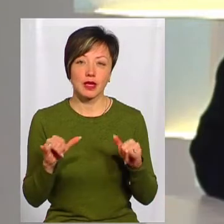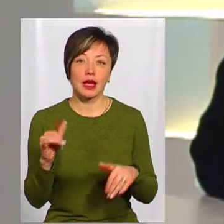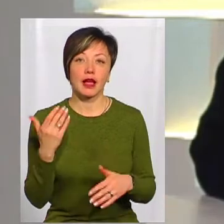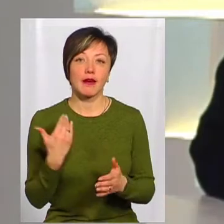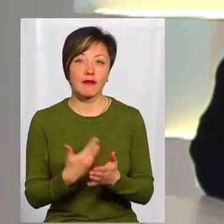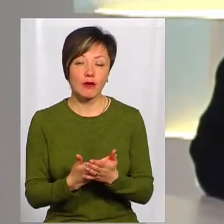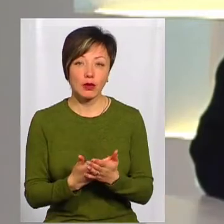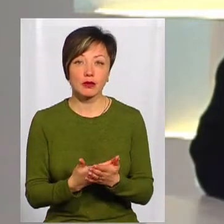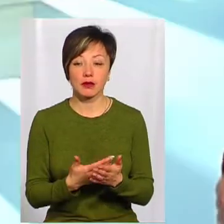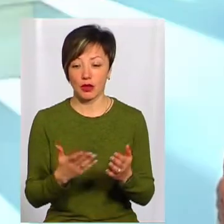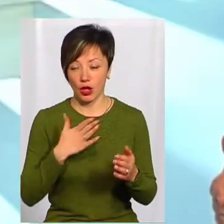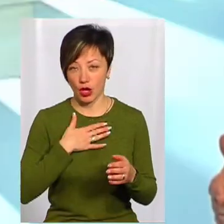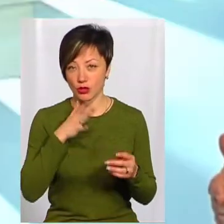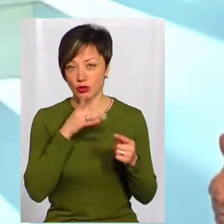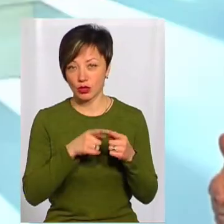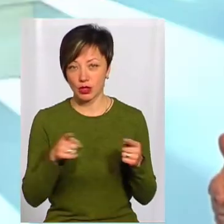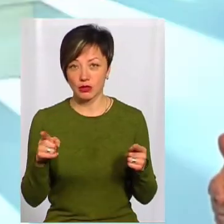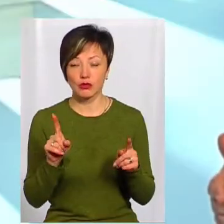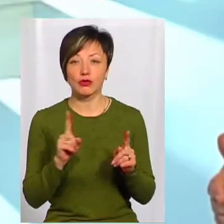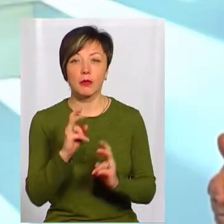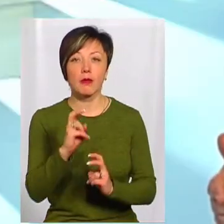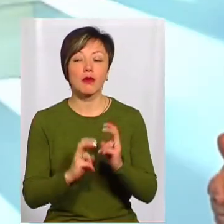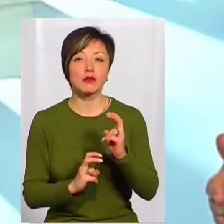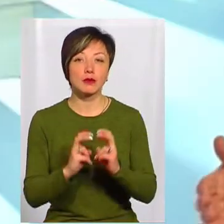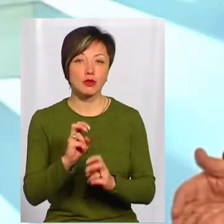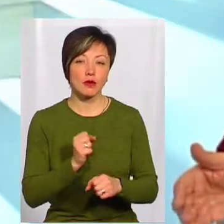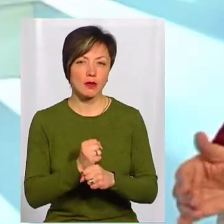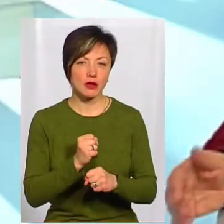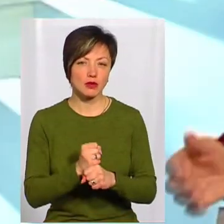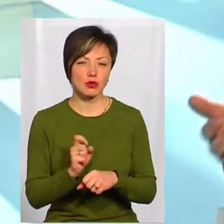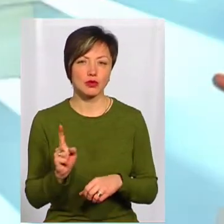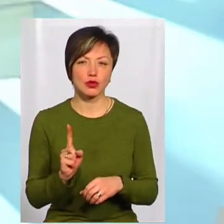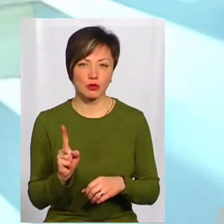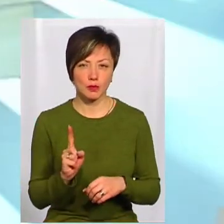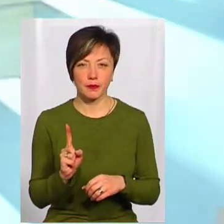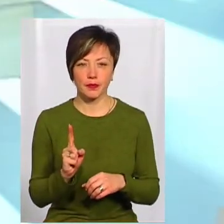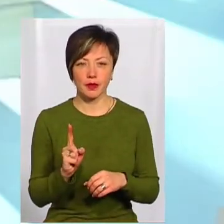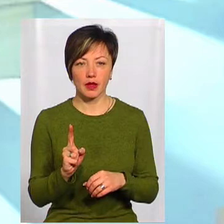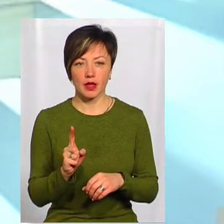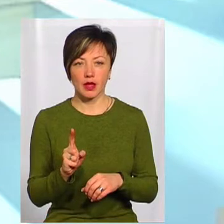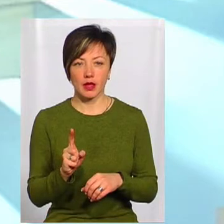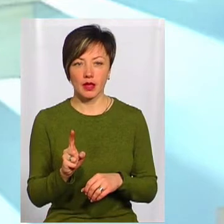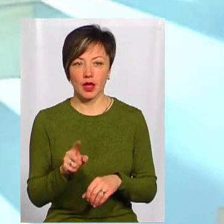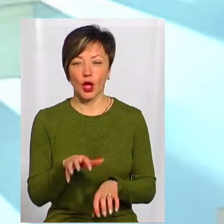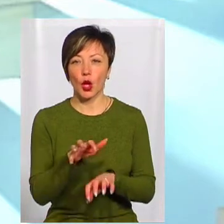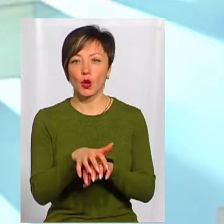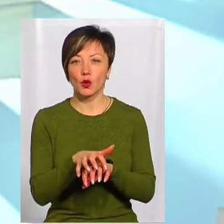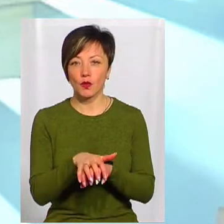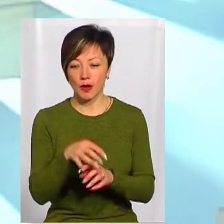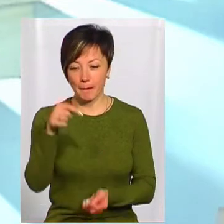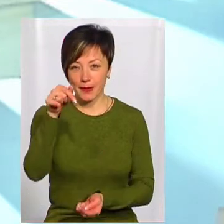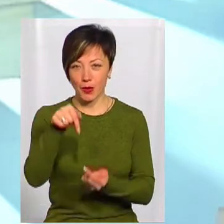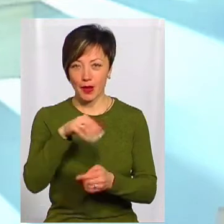І от ми приходимо до нашого часу. Дивіться, на що працює промисловість. Щоб туфлі підходили під сумочку.